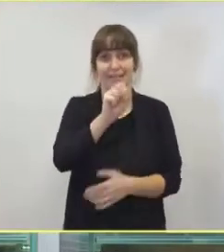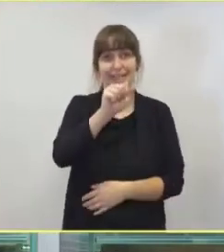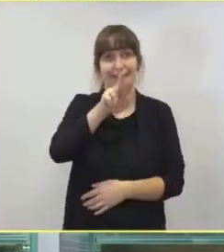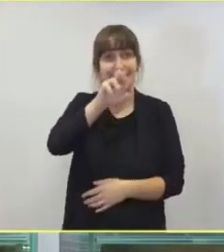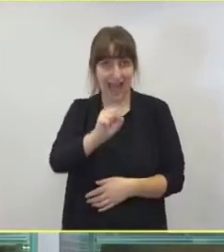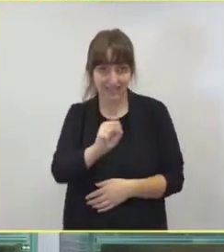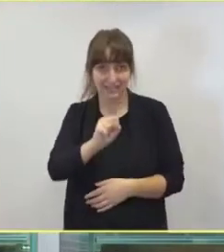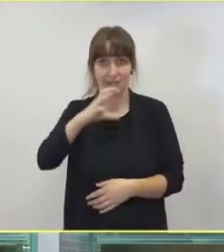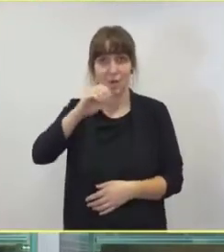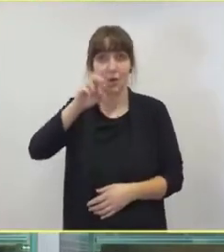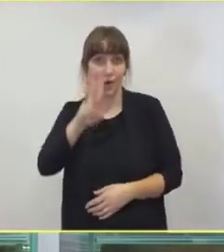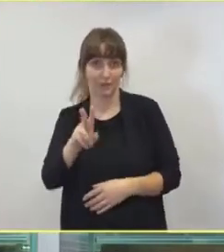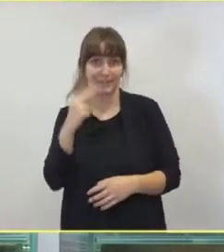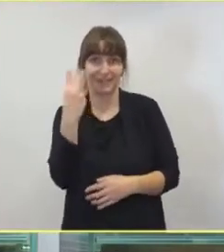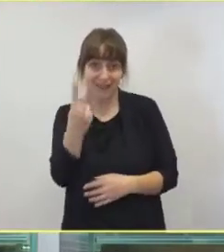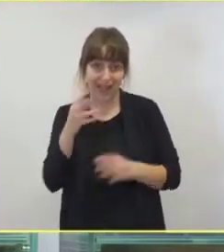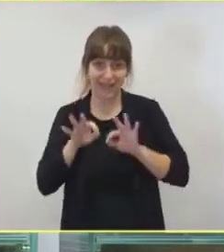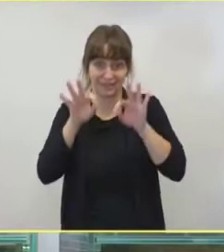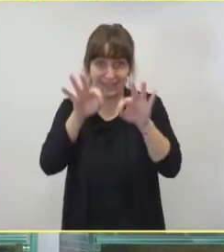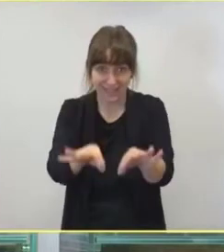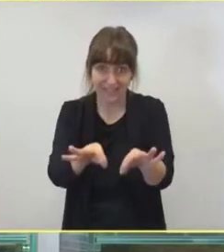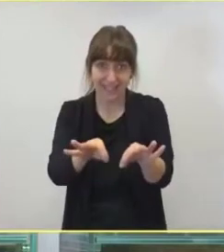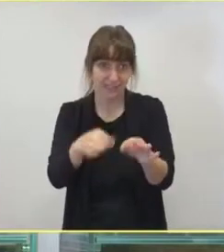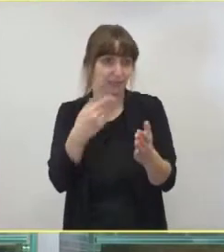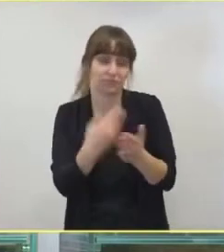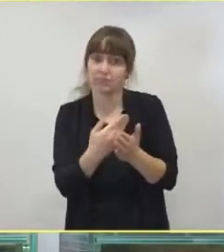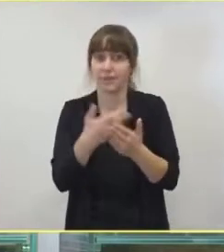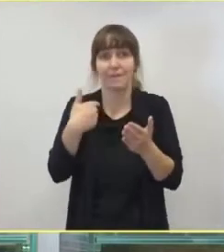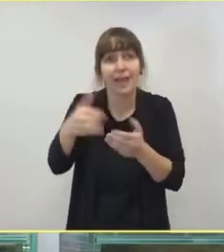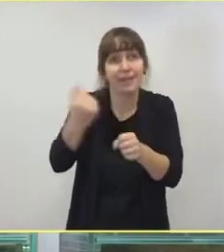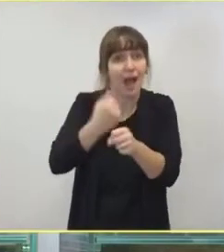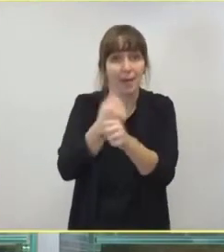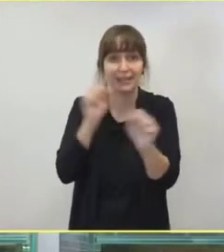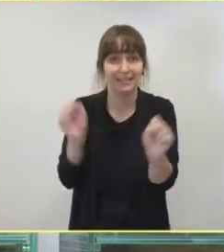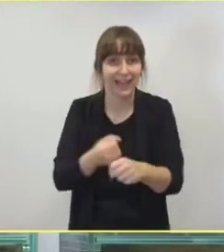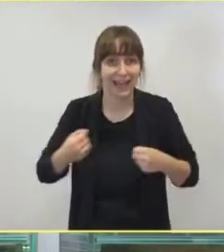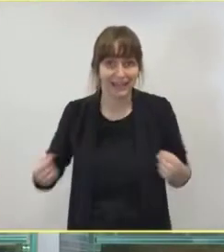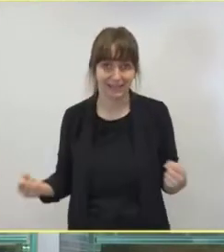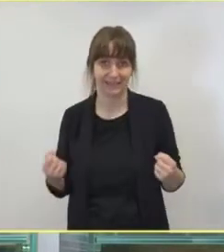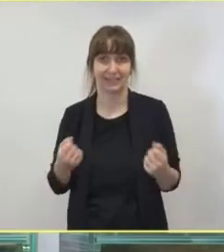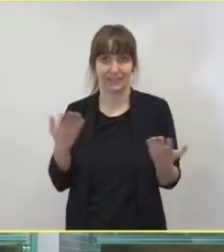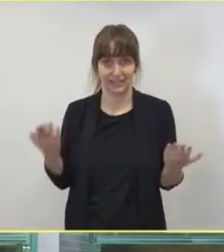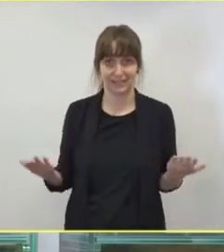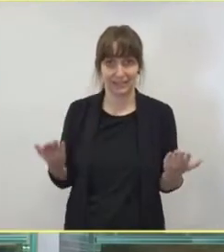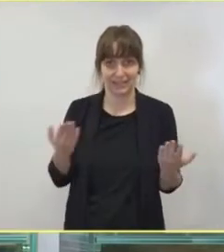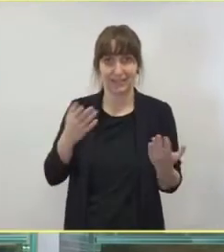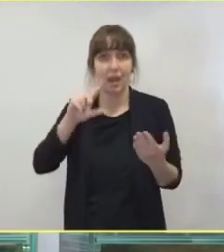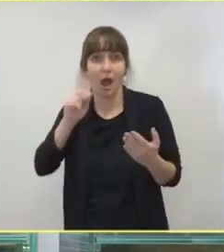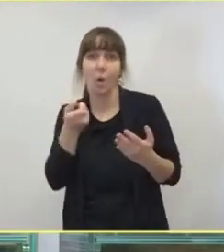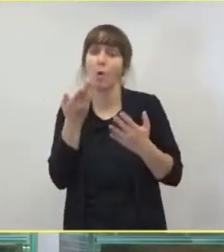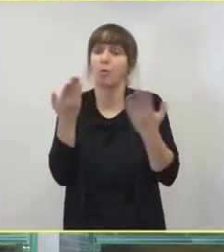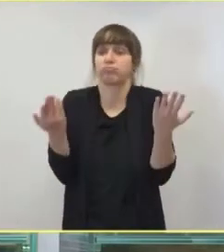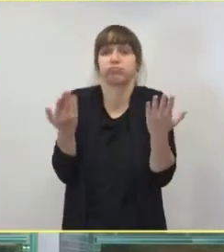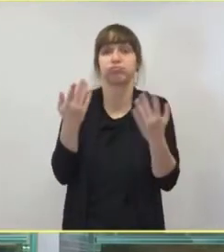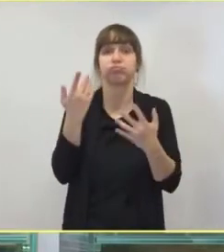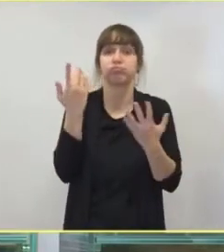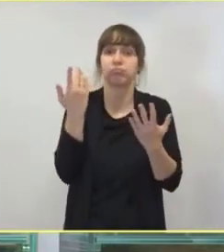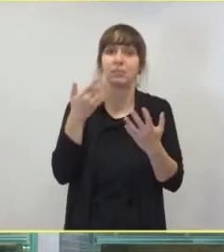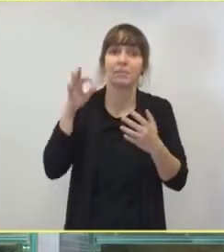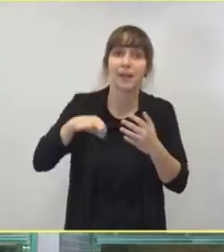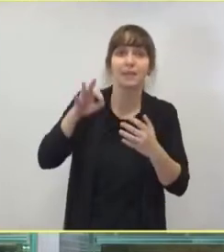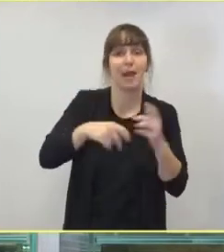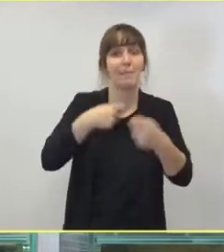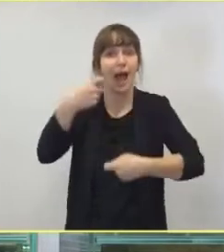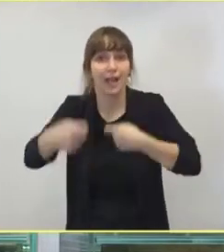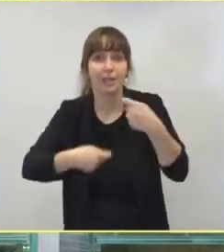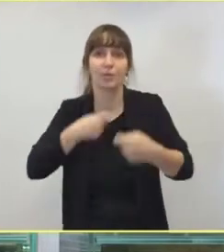mehr an der Krankenversorgung teilnehmen. Und auch nach Risikokontakten der Kategorie 1 Face-to-Face über 15 Minuten wird unweigerlich eine